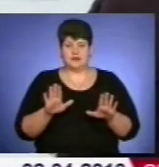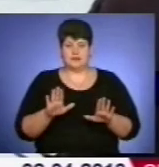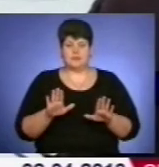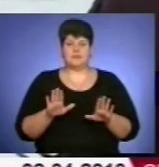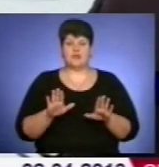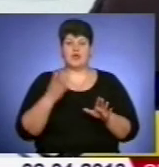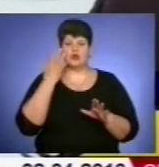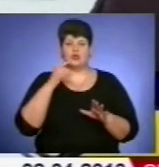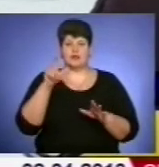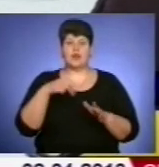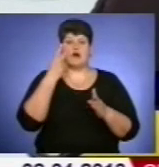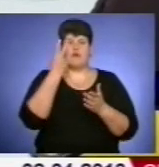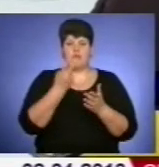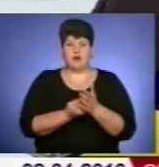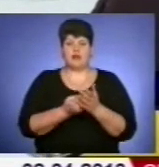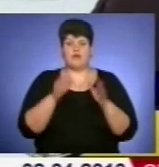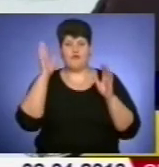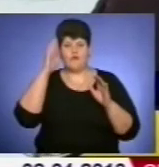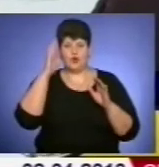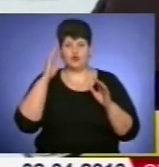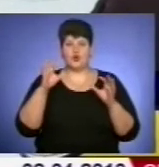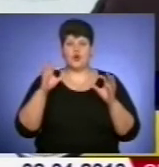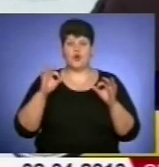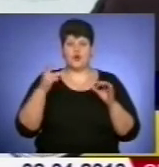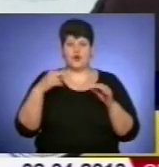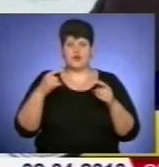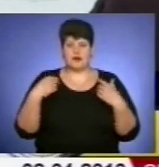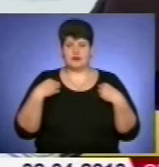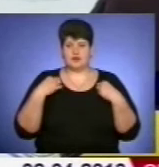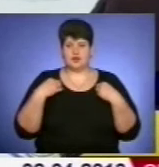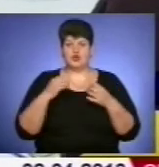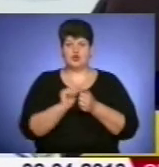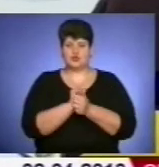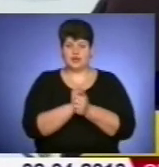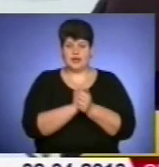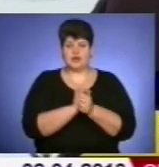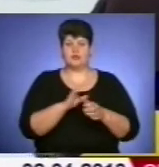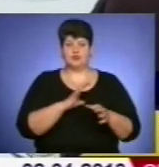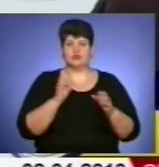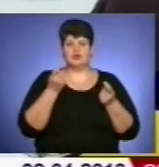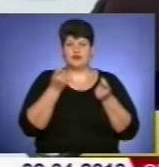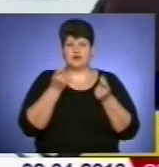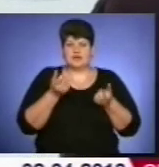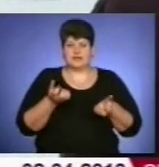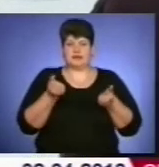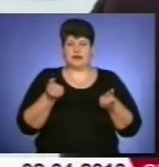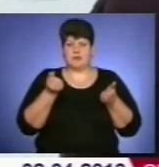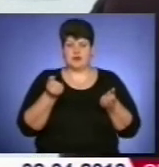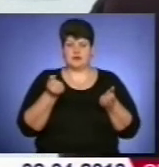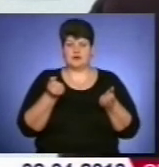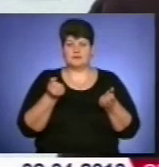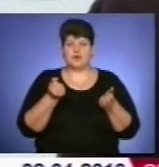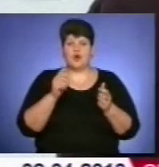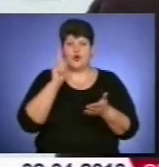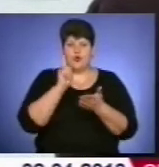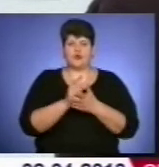в воду, вона, одяг сухий і деякий момент буде людину тримати її на поверхню води. Обов'язково